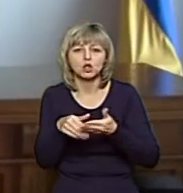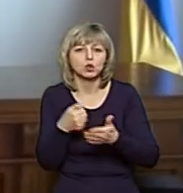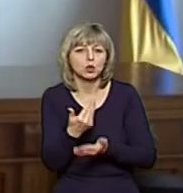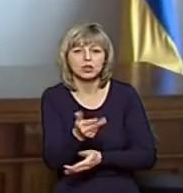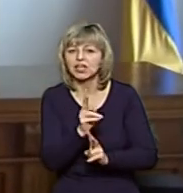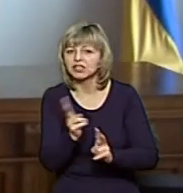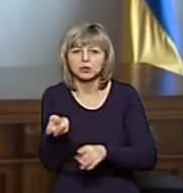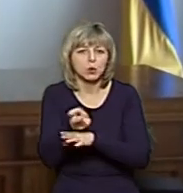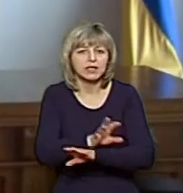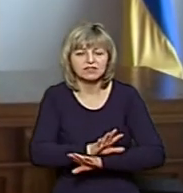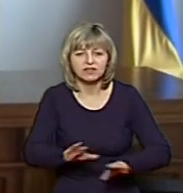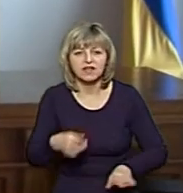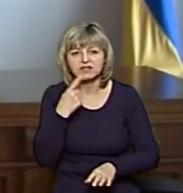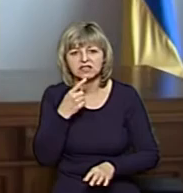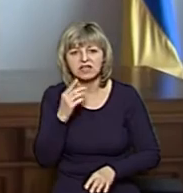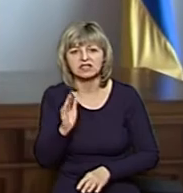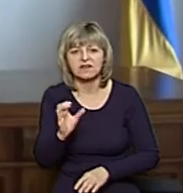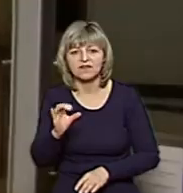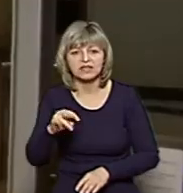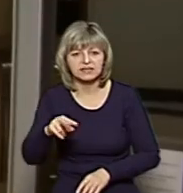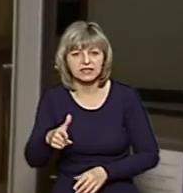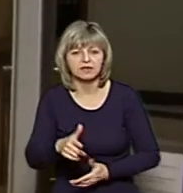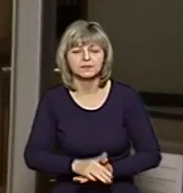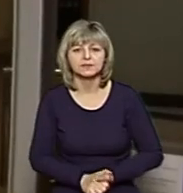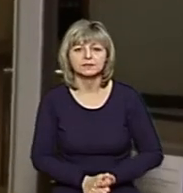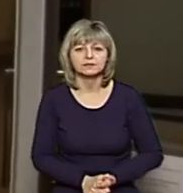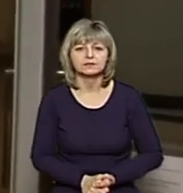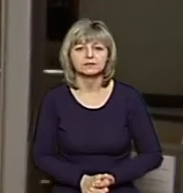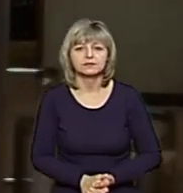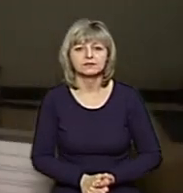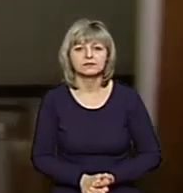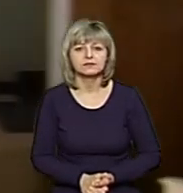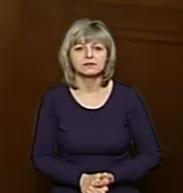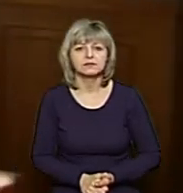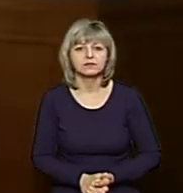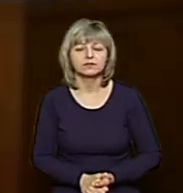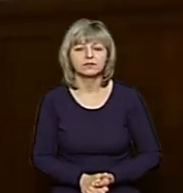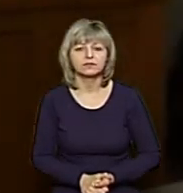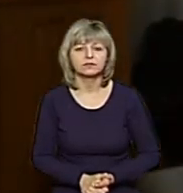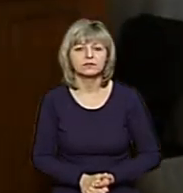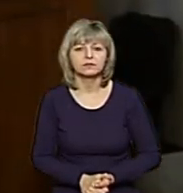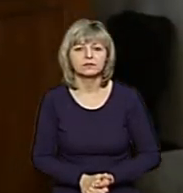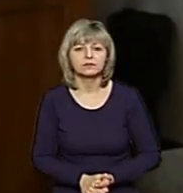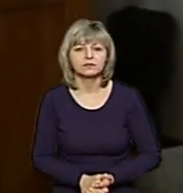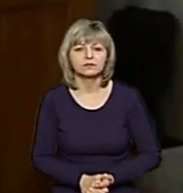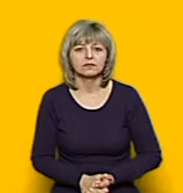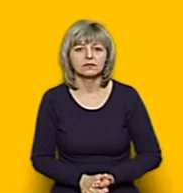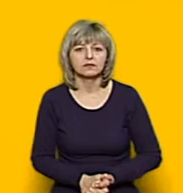них ніхто не звертався, каже Василь Степанюк. Петро Юровчик, Віктор Легеньковський. Новини на Суспільному. Луцьк.